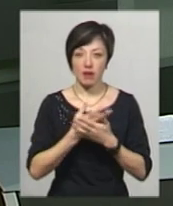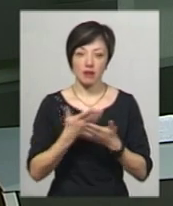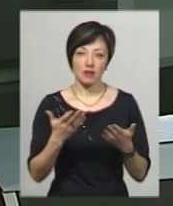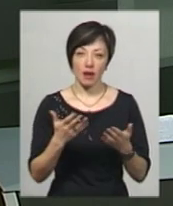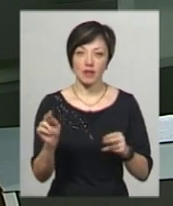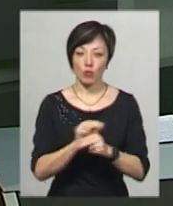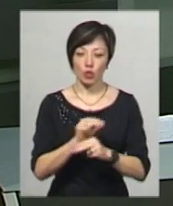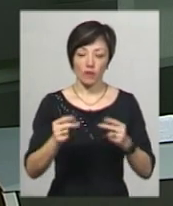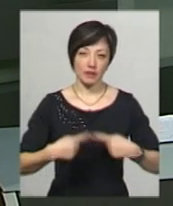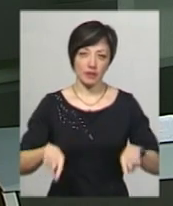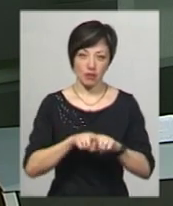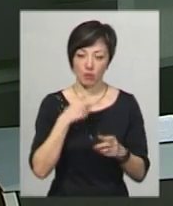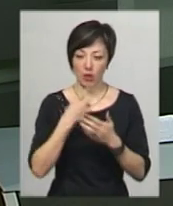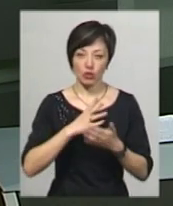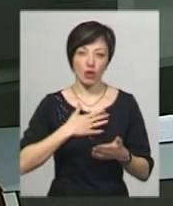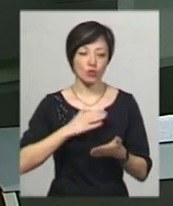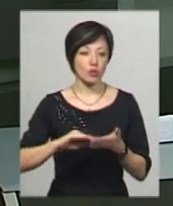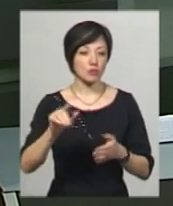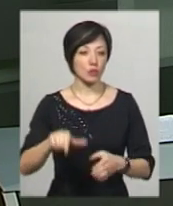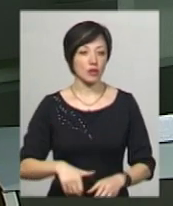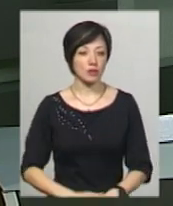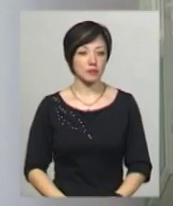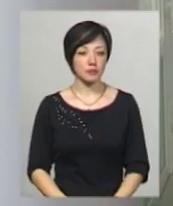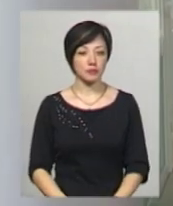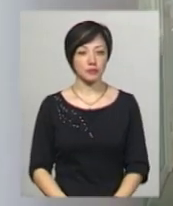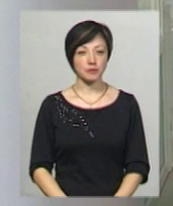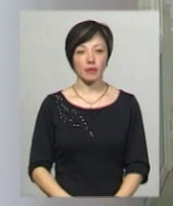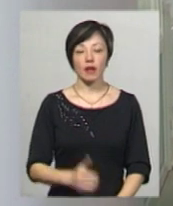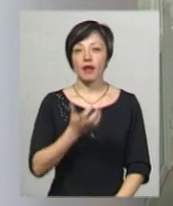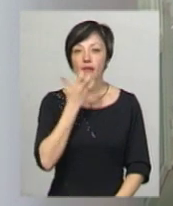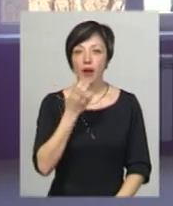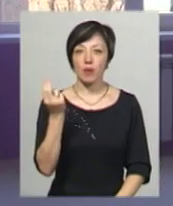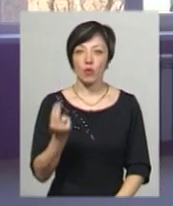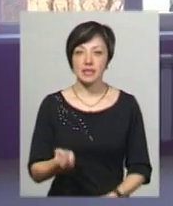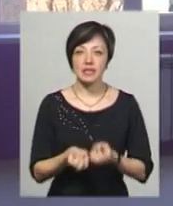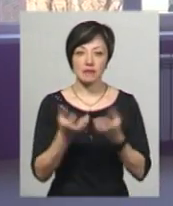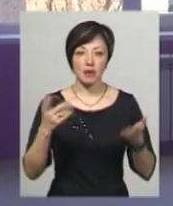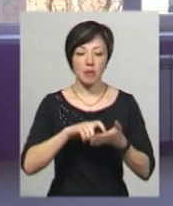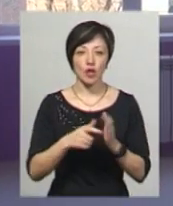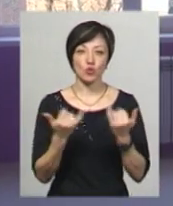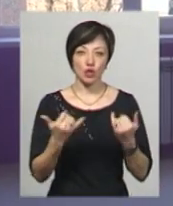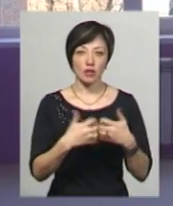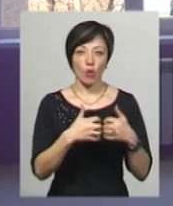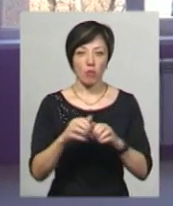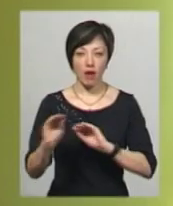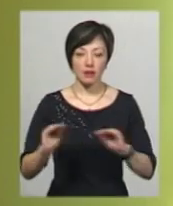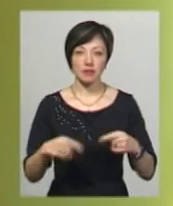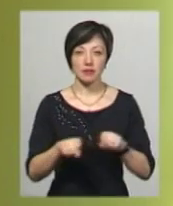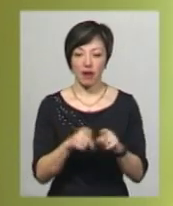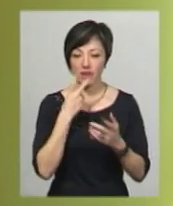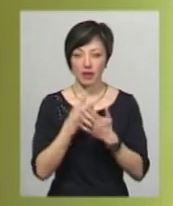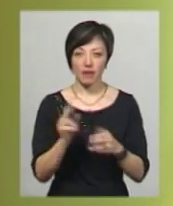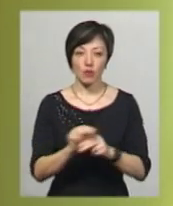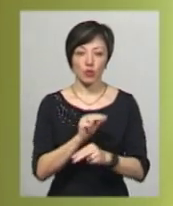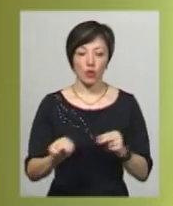відремонтоване відділення, бачила Тетяна Ворожцова. Теплі кольори, світлі палати та сучасне обладнання – так, зараз виглядає